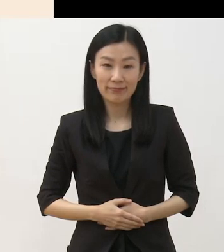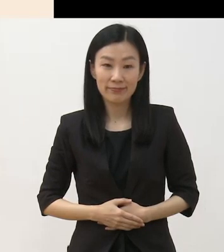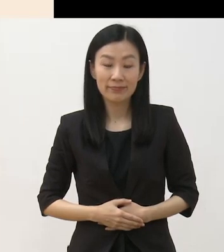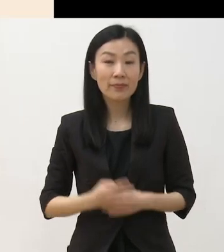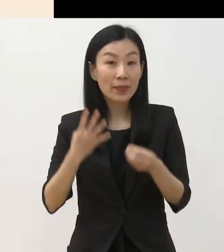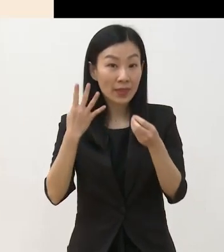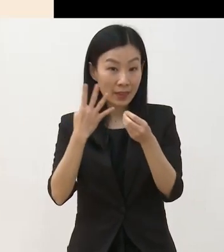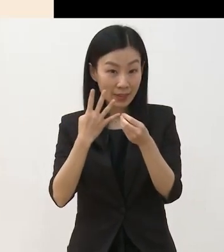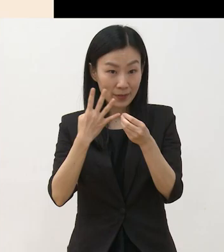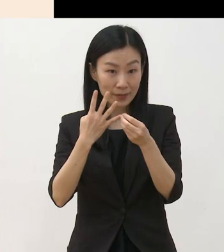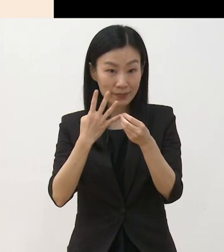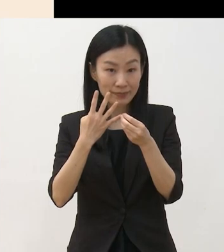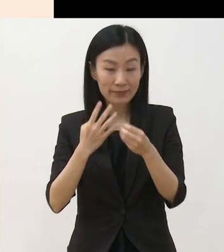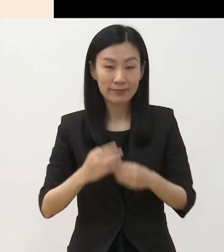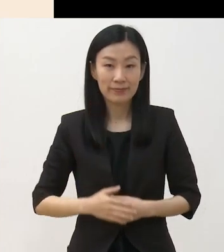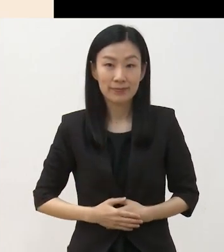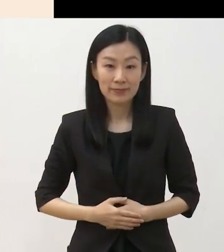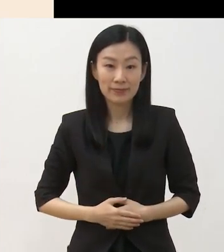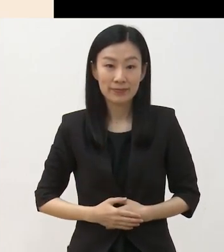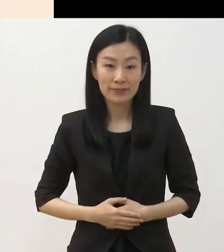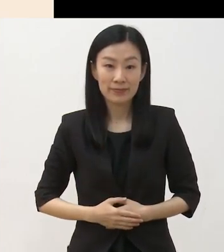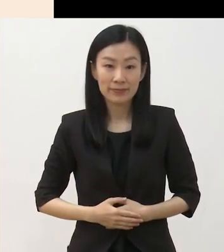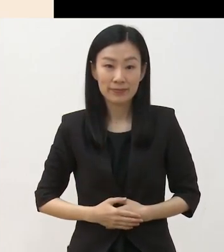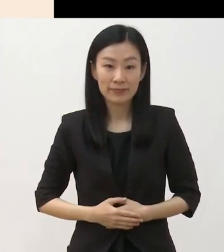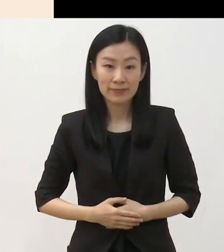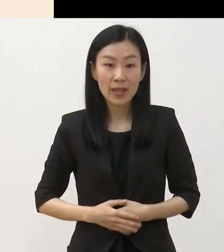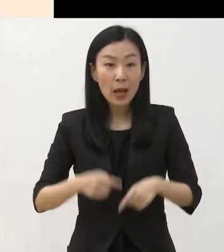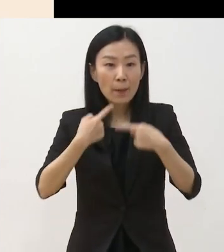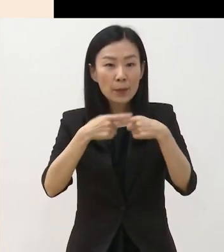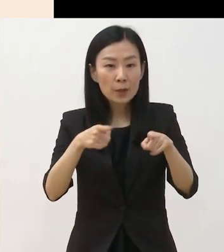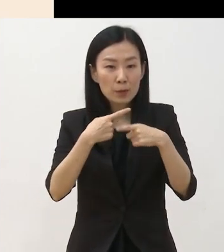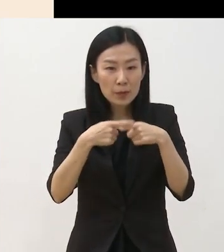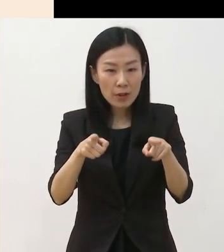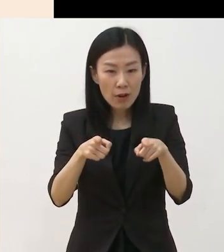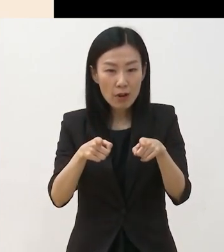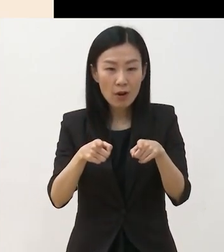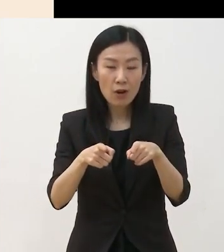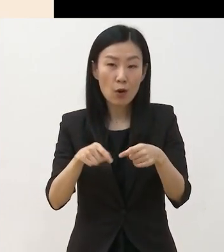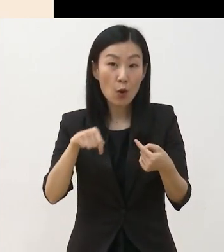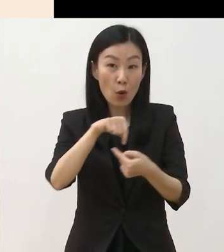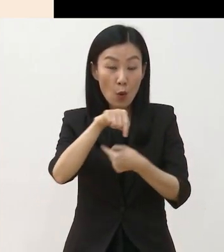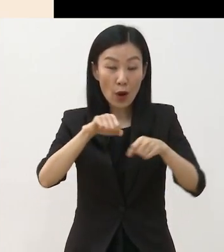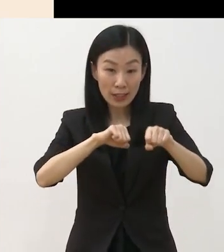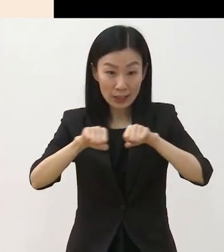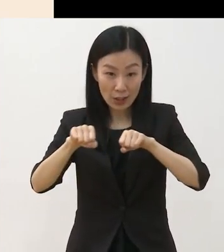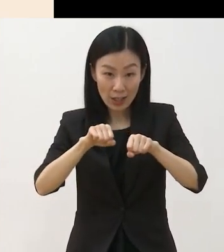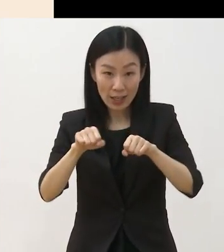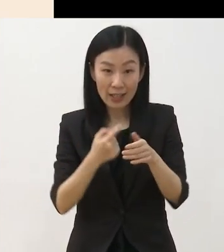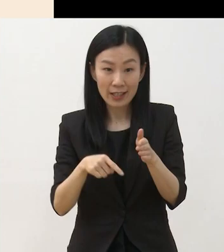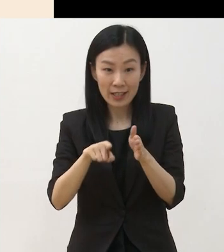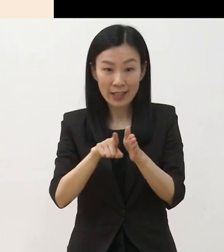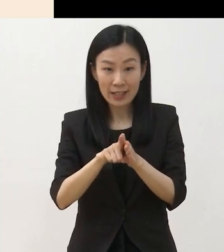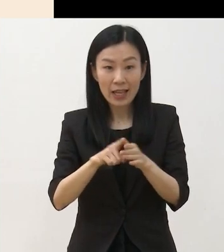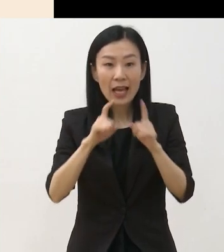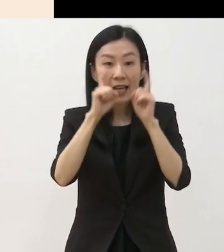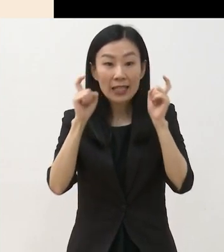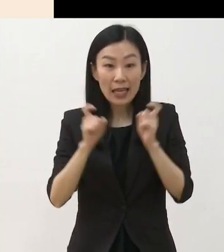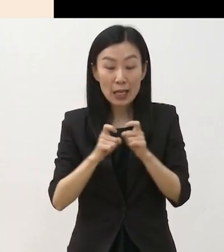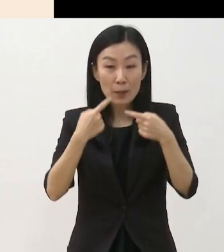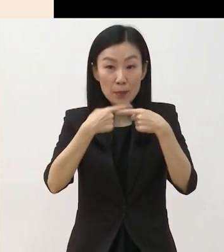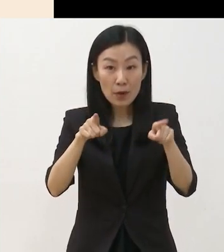넷째 공연예술 비평 연구 활성화 지원은 개인 비평 활동도 신청